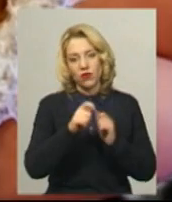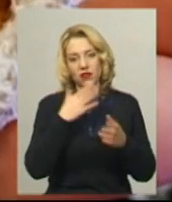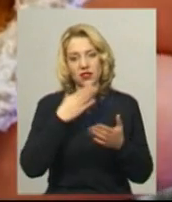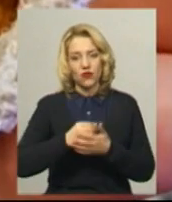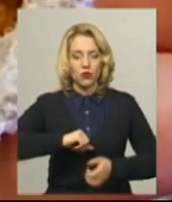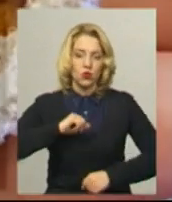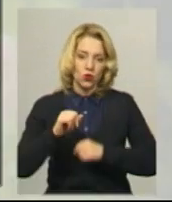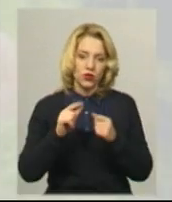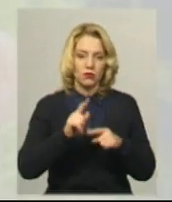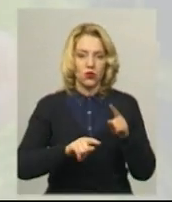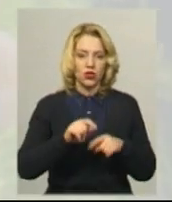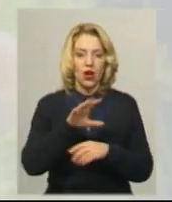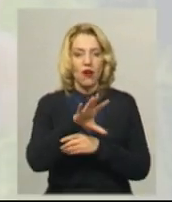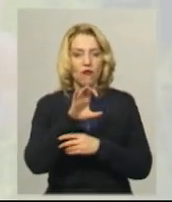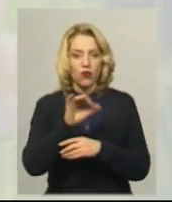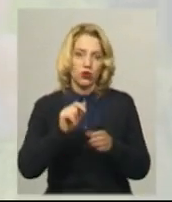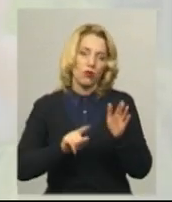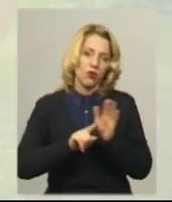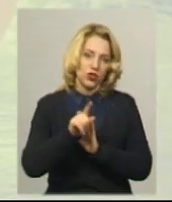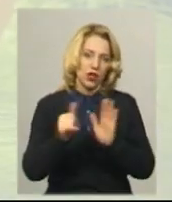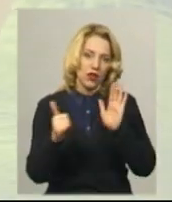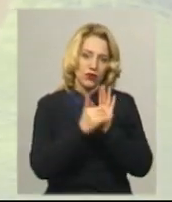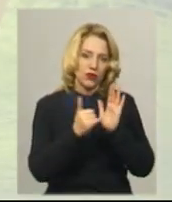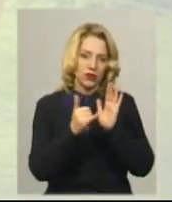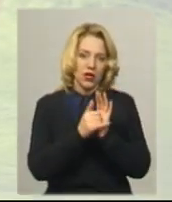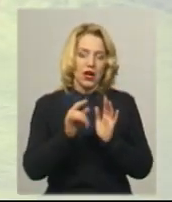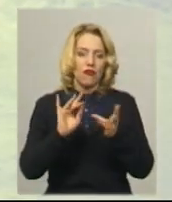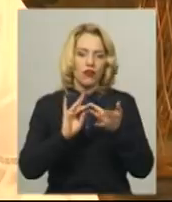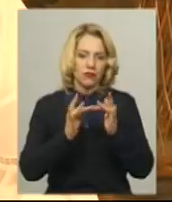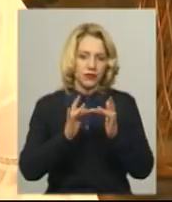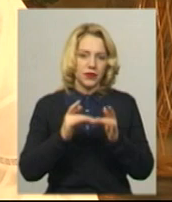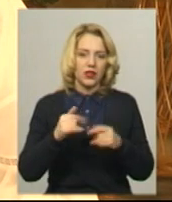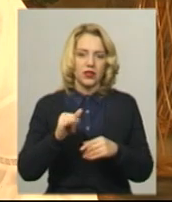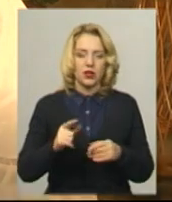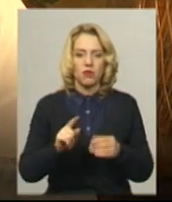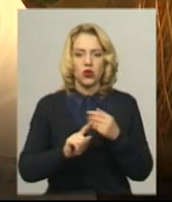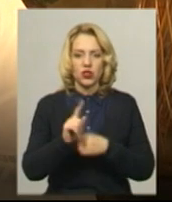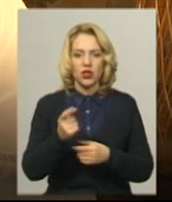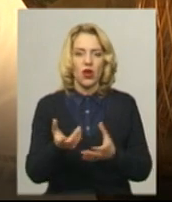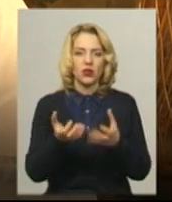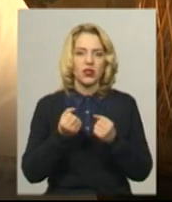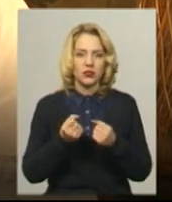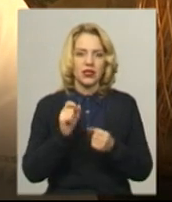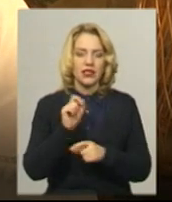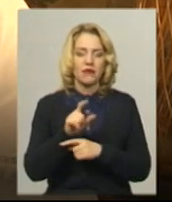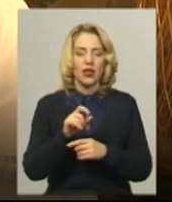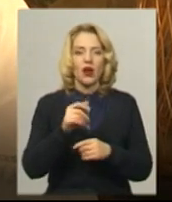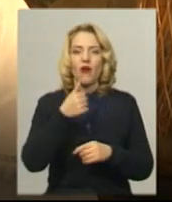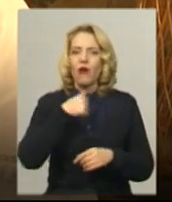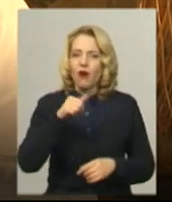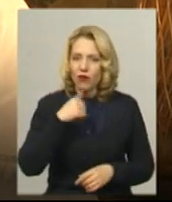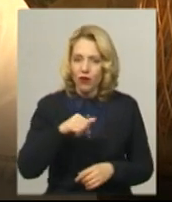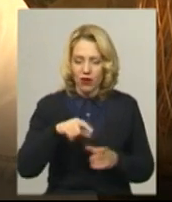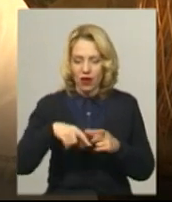родичам Фото власних виробів почала викладати у соцмережах і отримувати відгуки та замовлення В горошинках були, в листочках, в